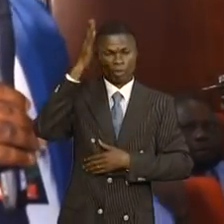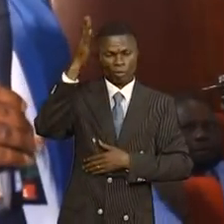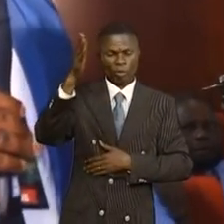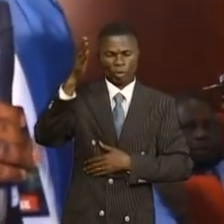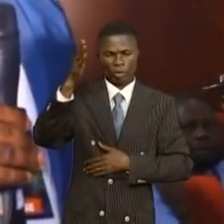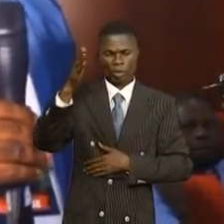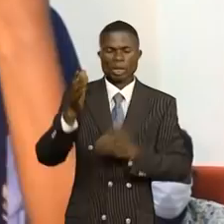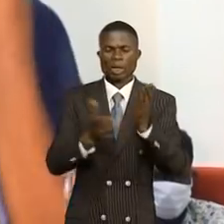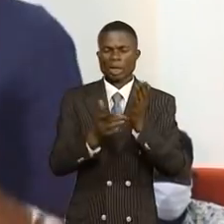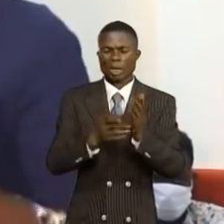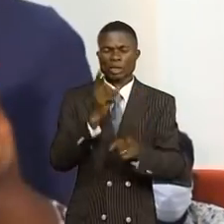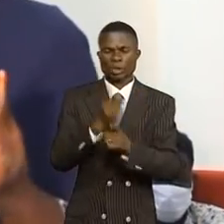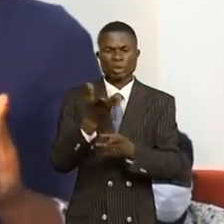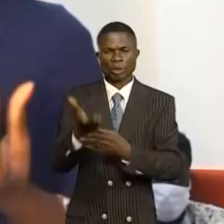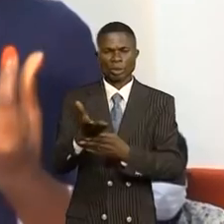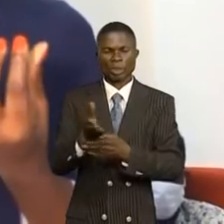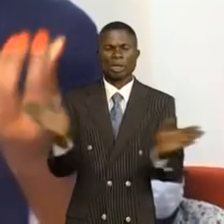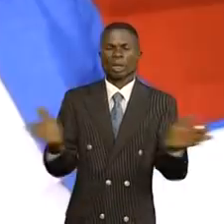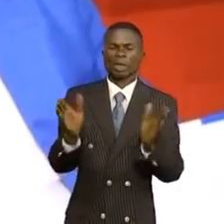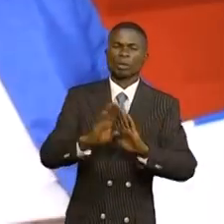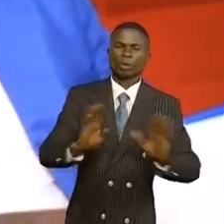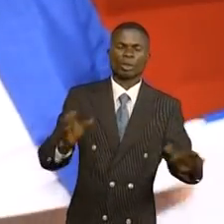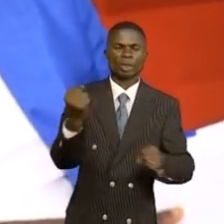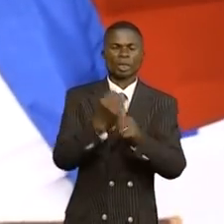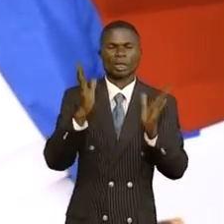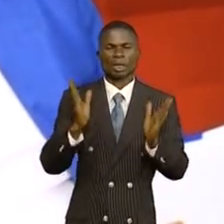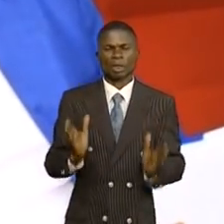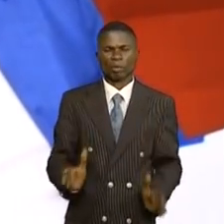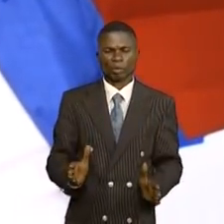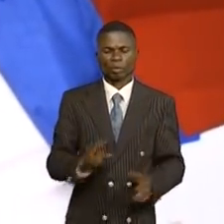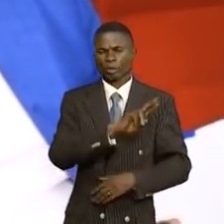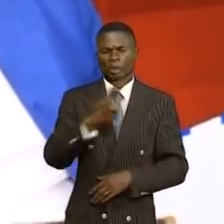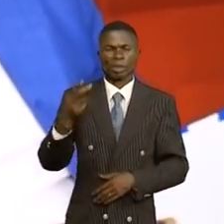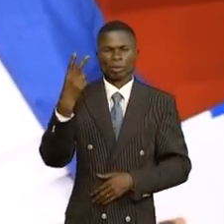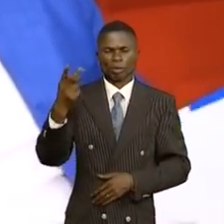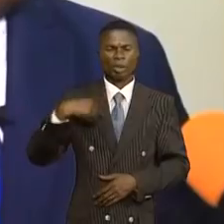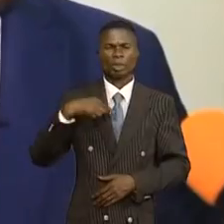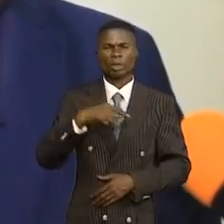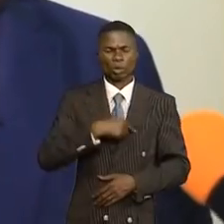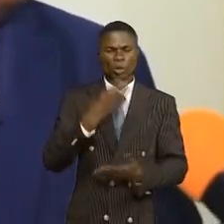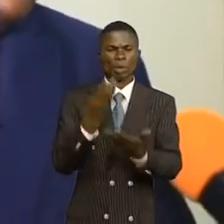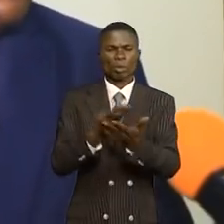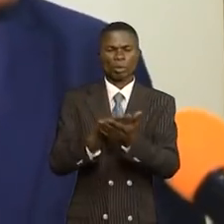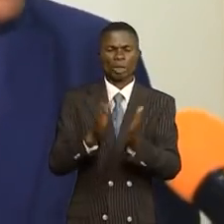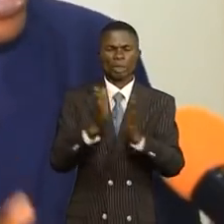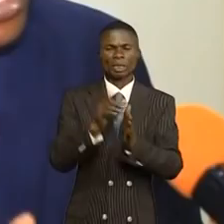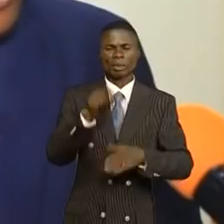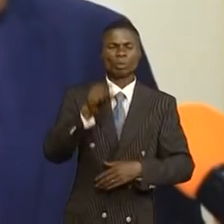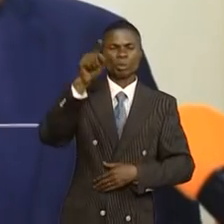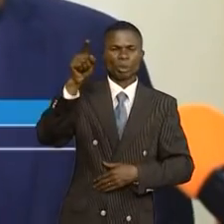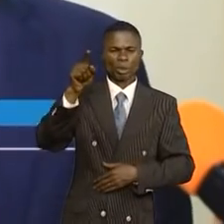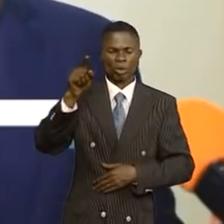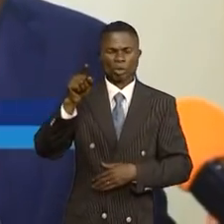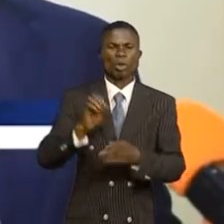un plan stratégique, sans oublier le renforcement des capacités du personnel. En 2020, nous avons eu un budget à peu près de 10 millions d